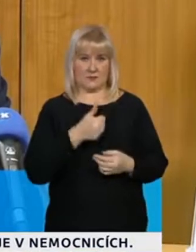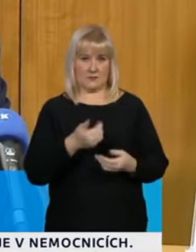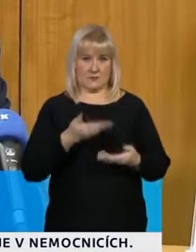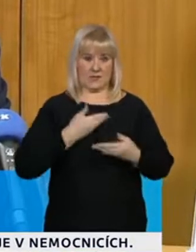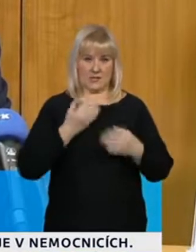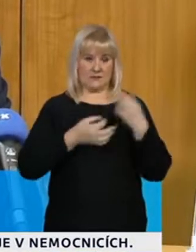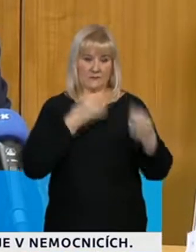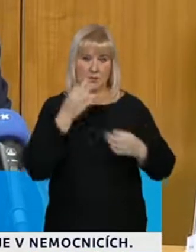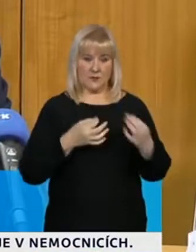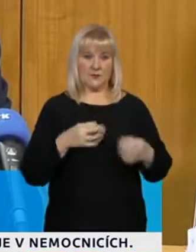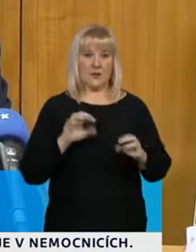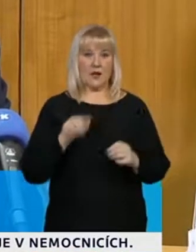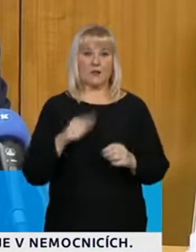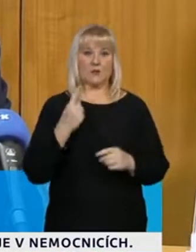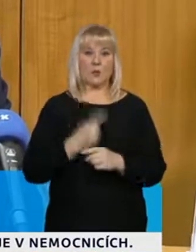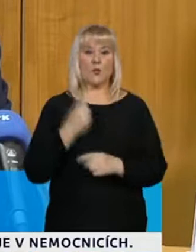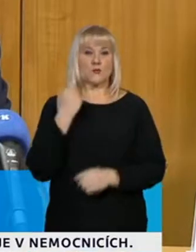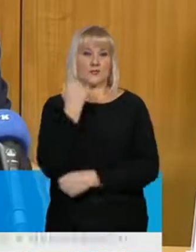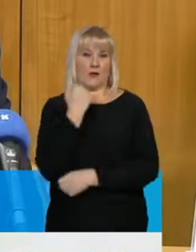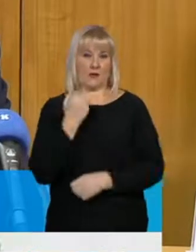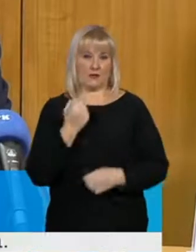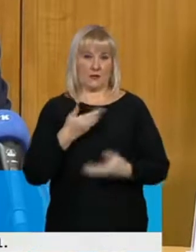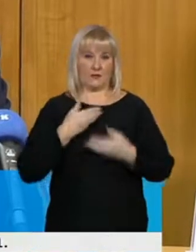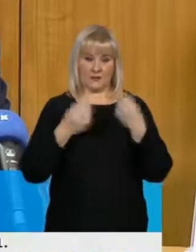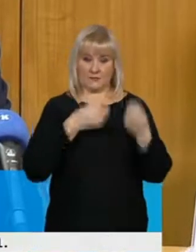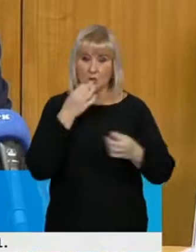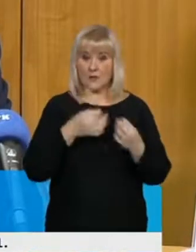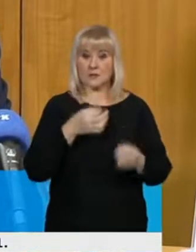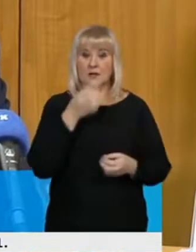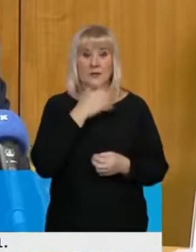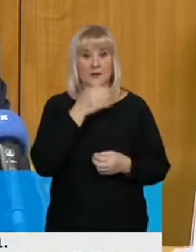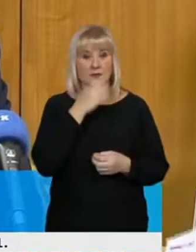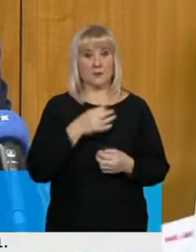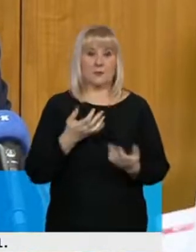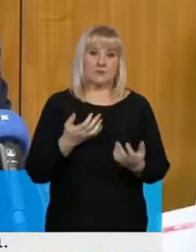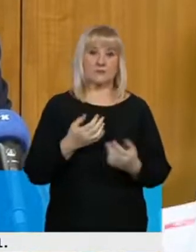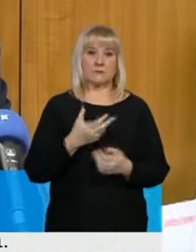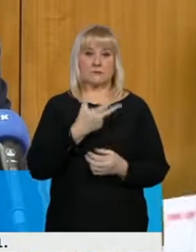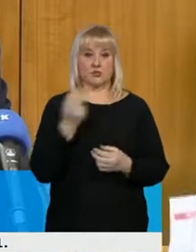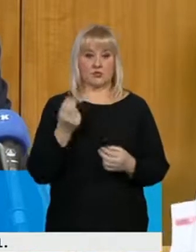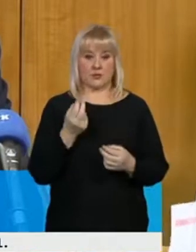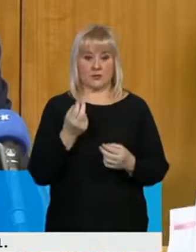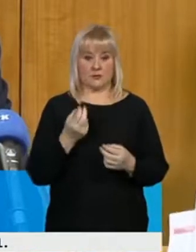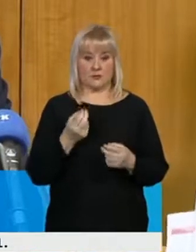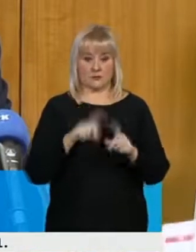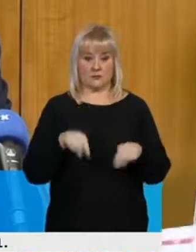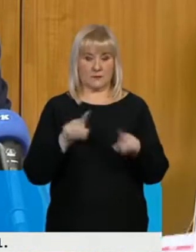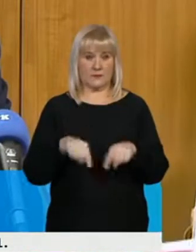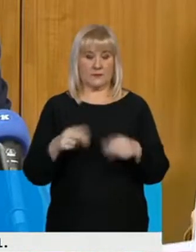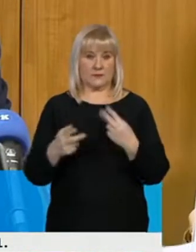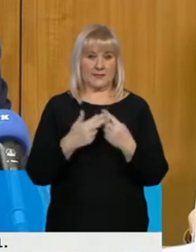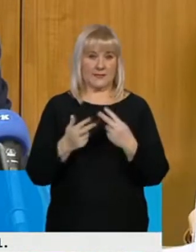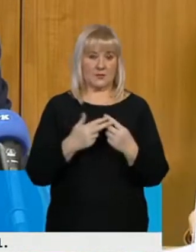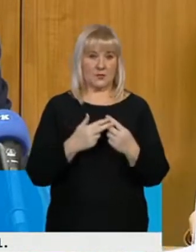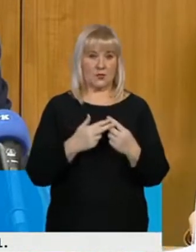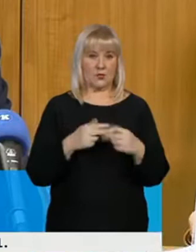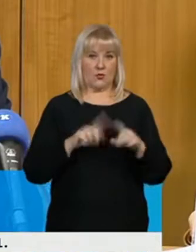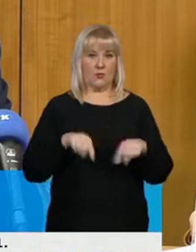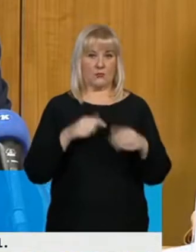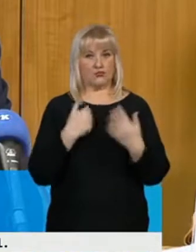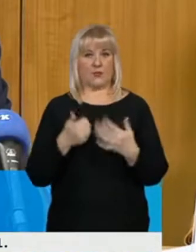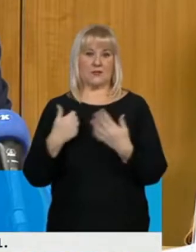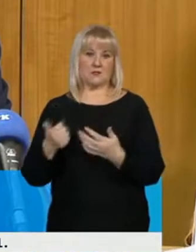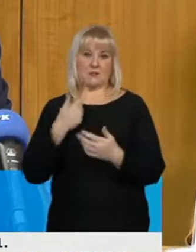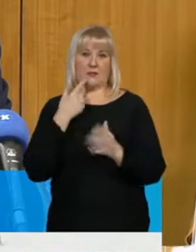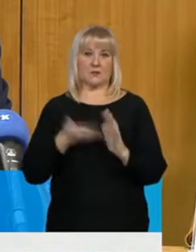informace, ale je to zdrojem základním. Ve chvíli, kdyby po dobu, která by byla tři dny, bylo to rizikové skore v té horší